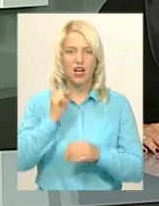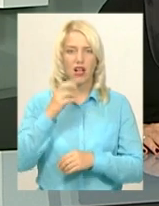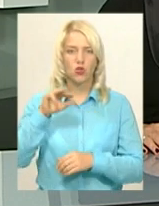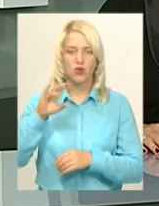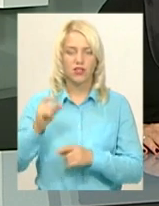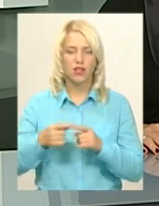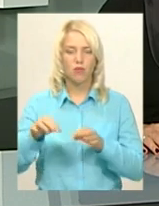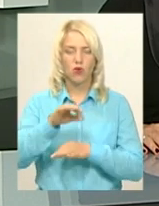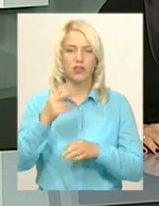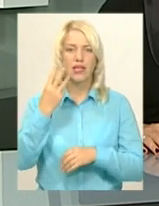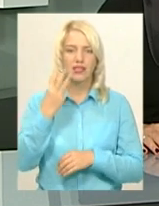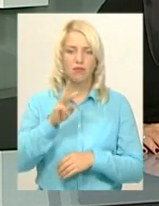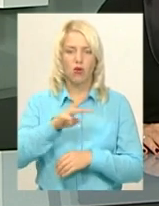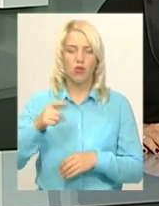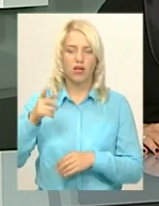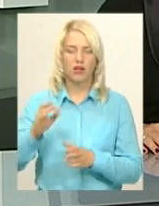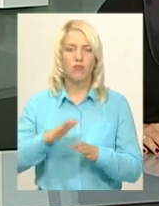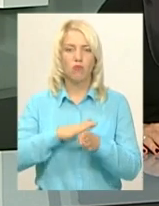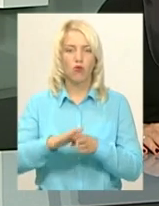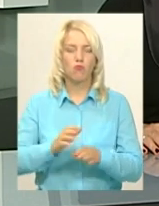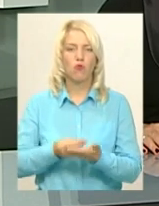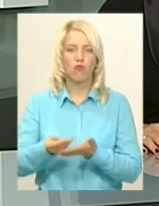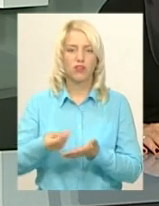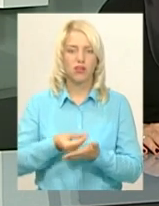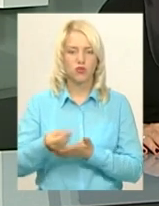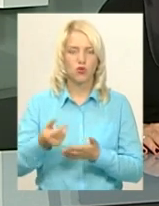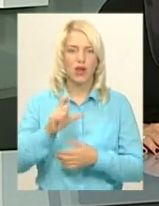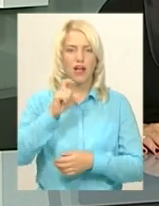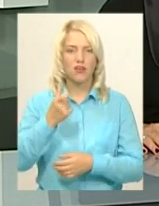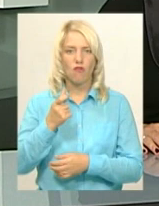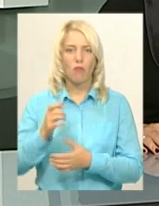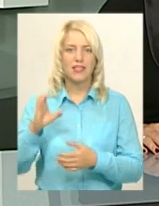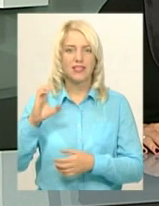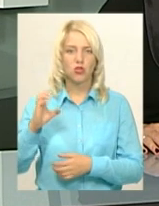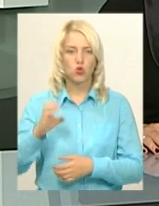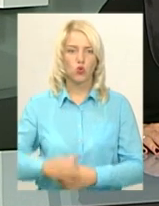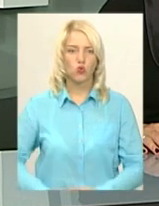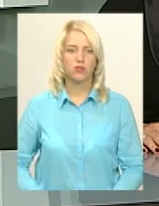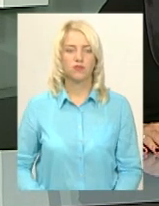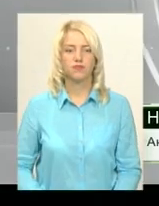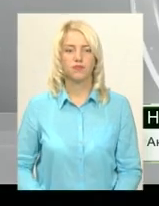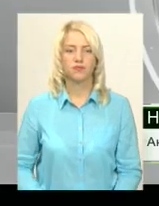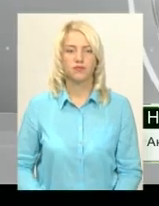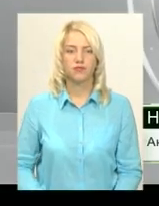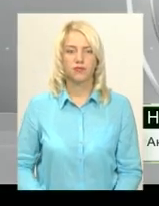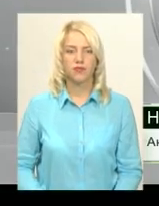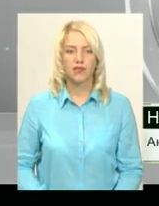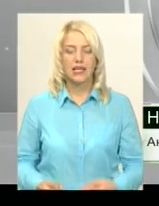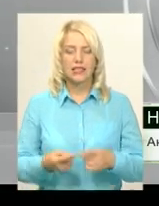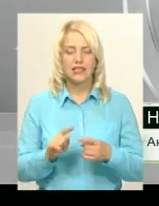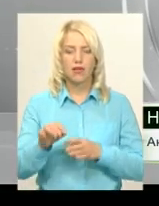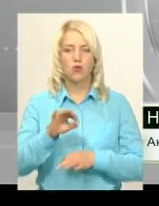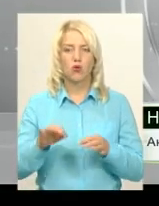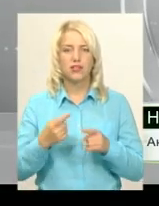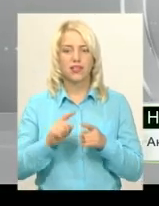повністю профінансує Європейський Союз, повідомила селищний голова Наталія Кондратюк. Саме в цей проєкт